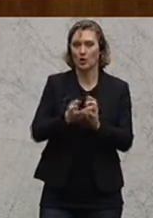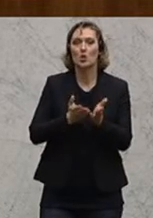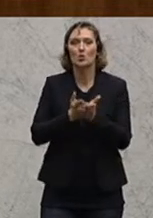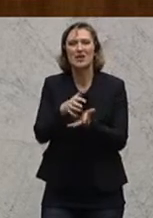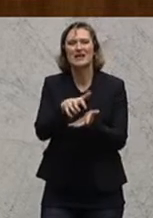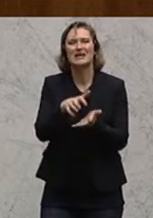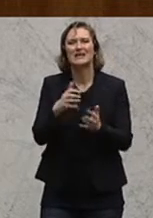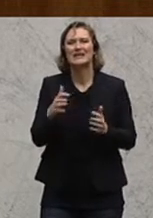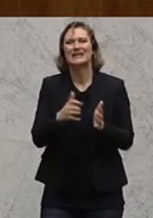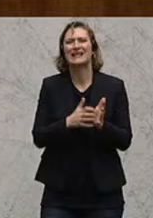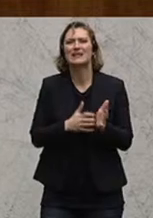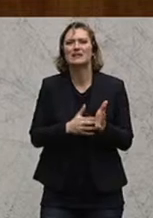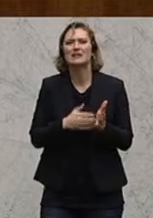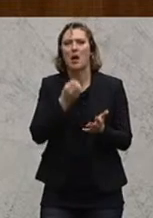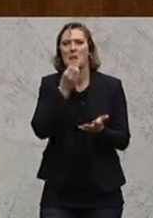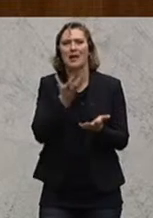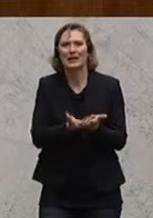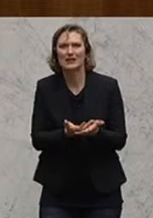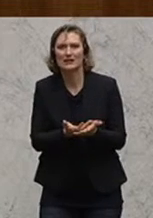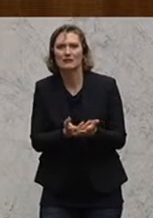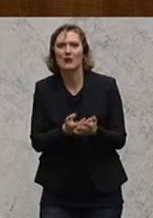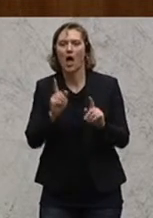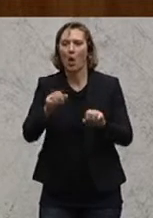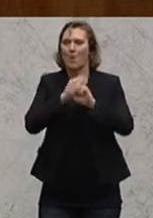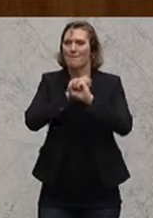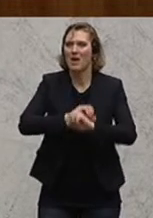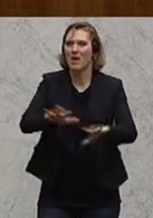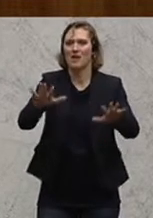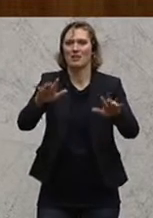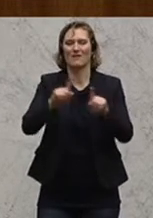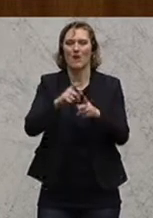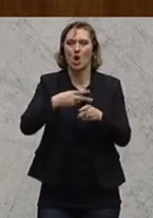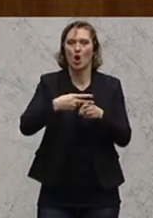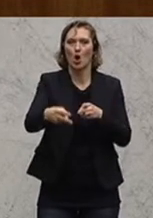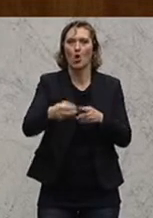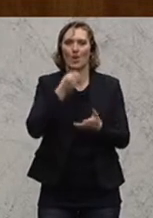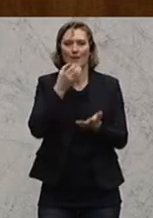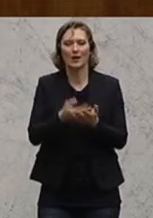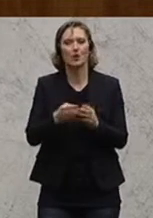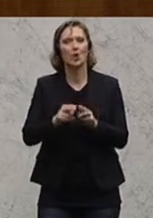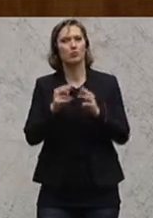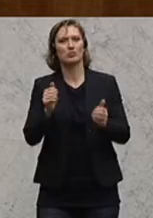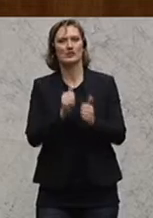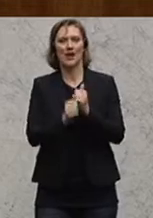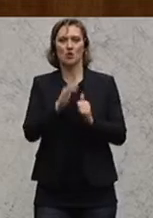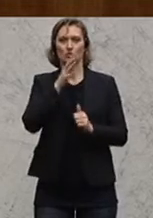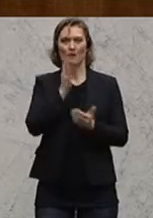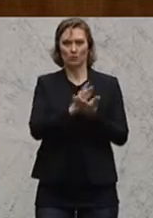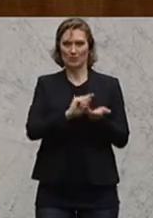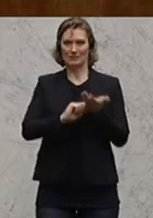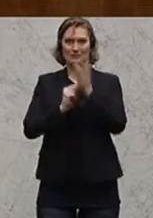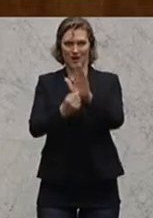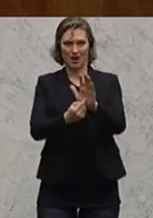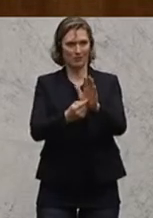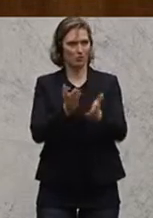Christkommission auf der einen Seite, aber auch durch den in den Medien bereits veröffentlichten Rohbericht des Bundesreinungshofes dargelegt und